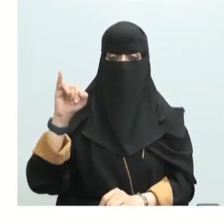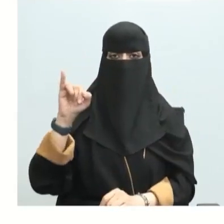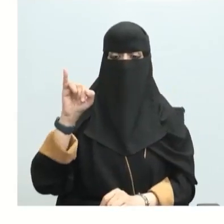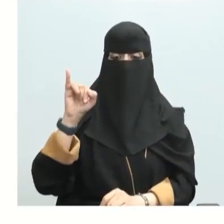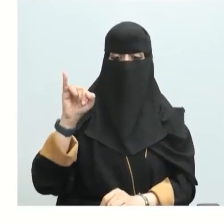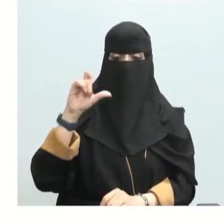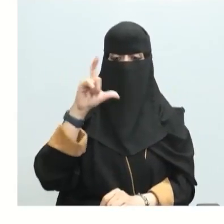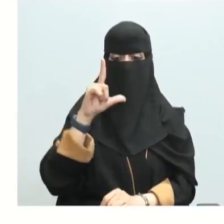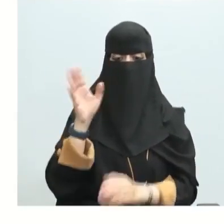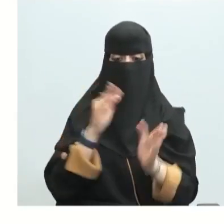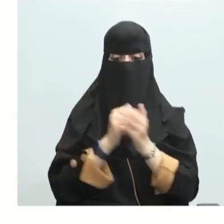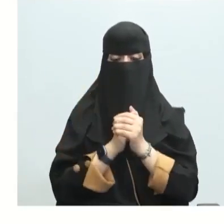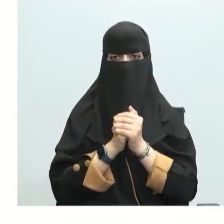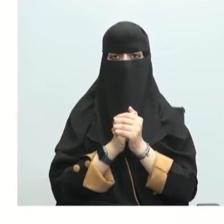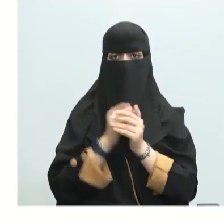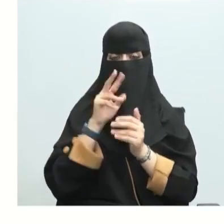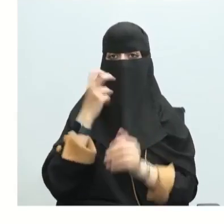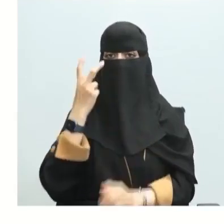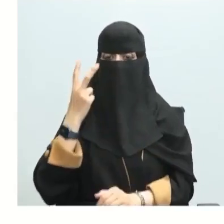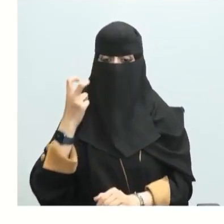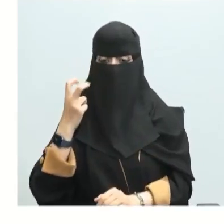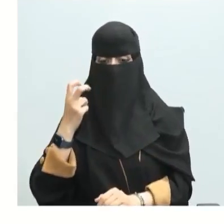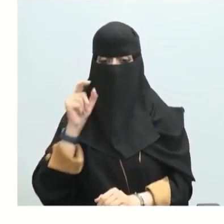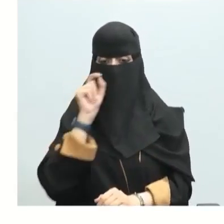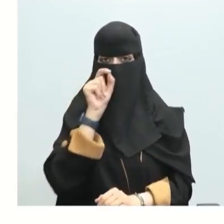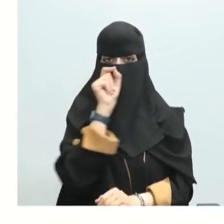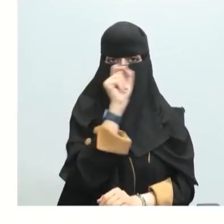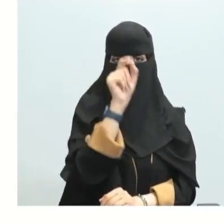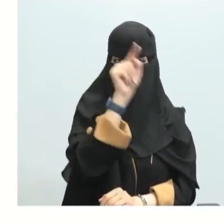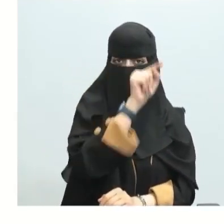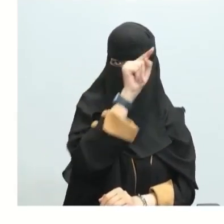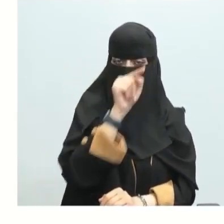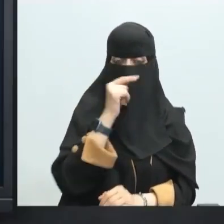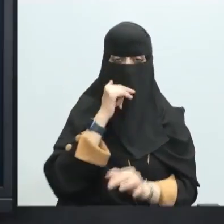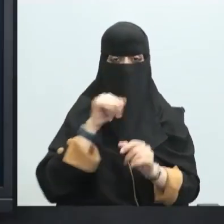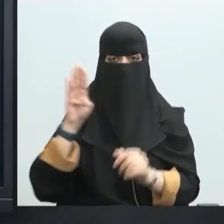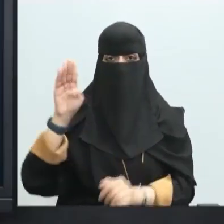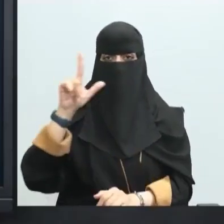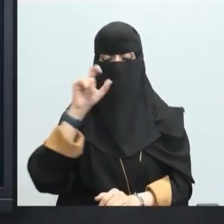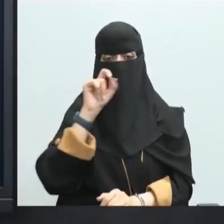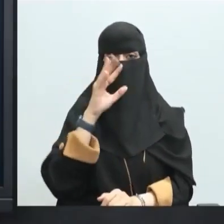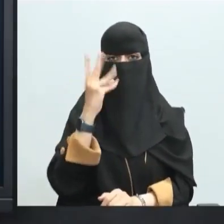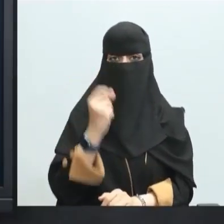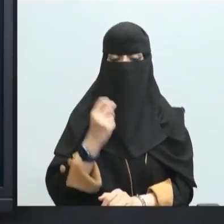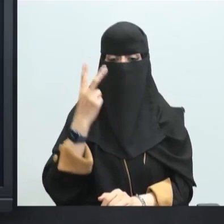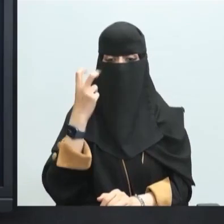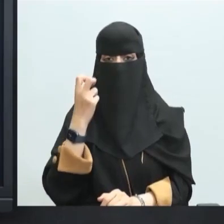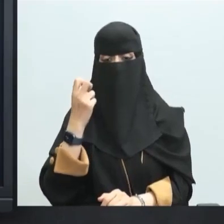أتموسفير طبعاً هنا الصفر خاطئ لأن الكالفن حزبنا